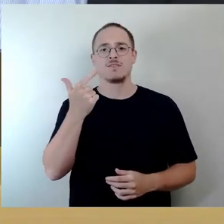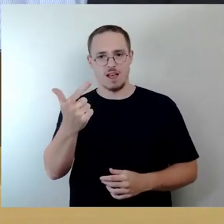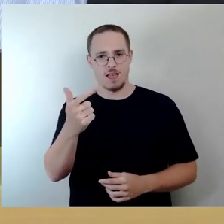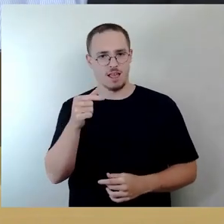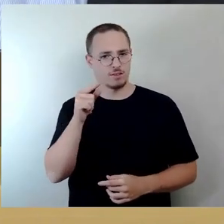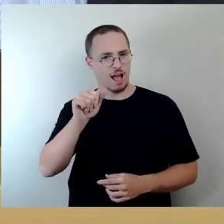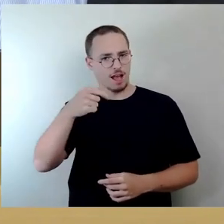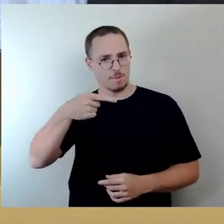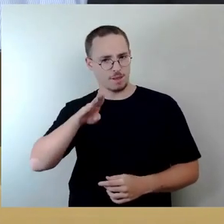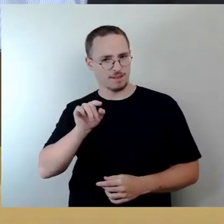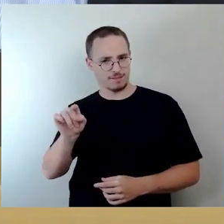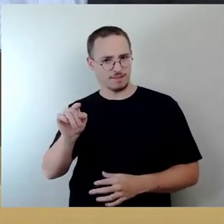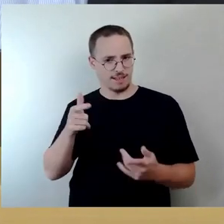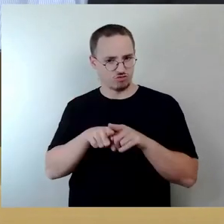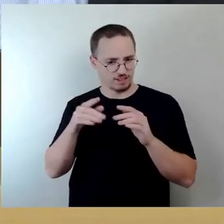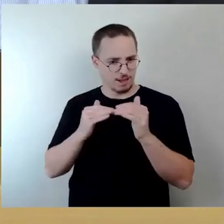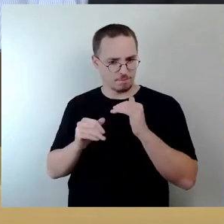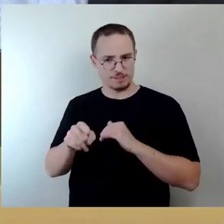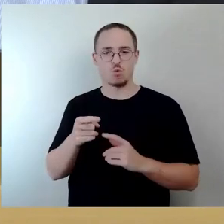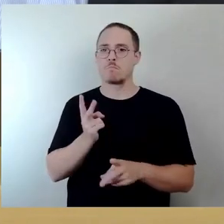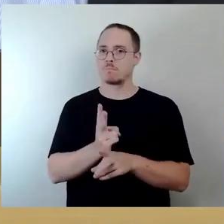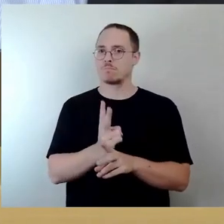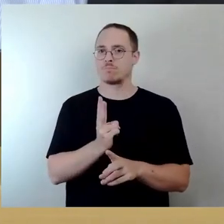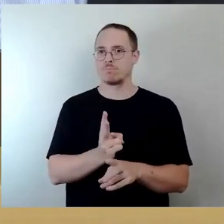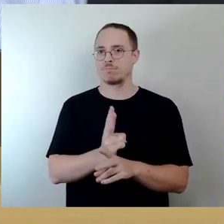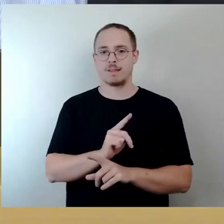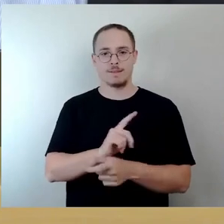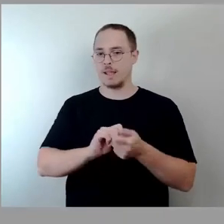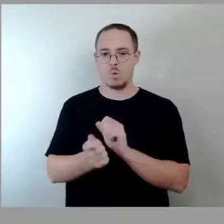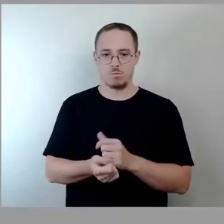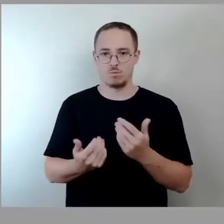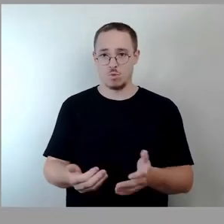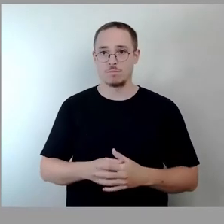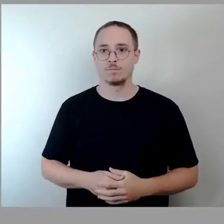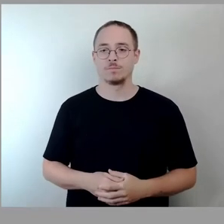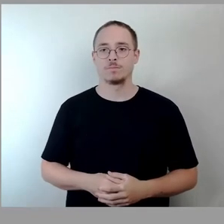unverändert beibehalten. Wer dem zustimmen kann, den bitte ich um das Stimmzeichen.